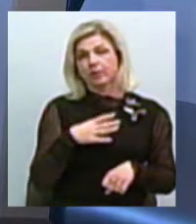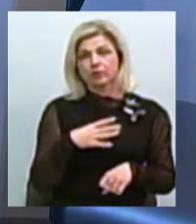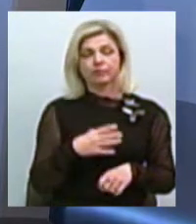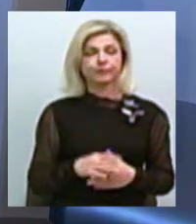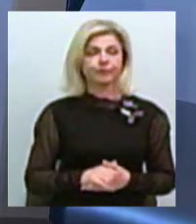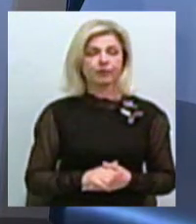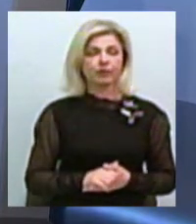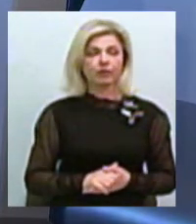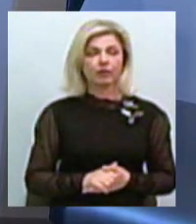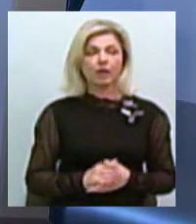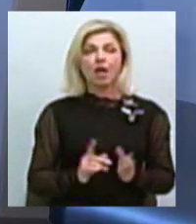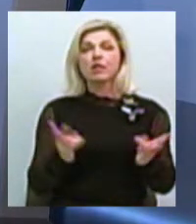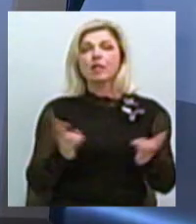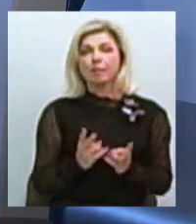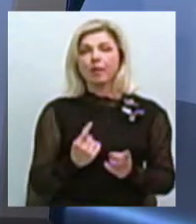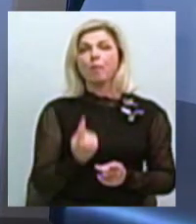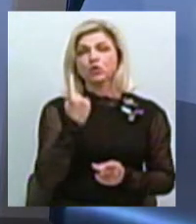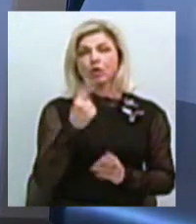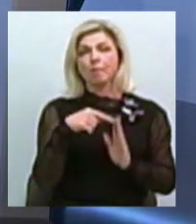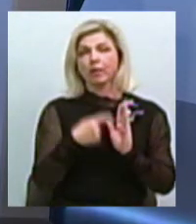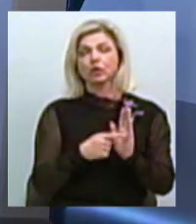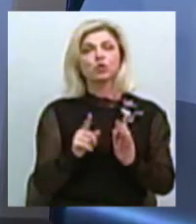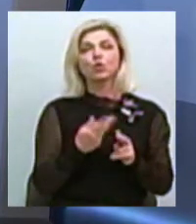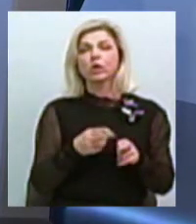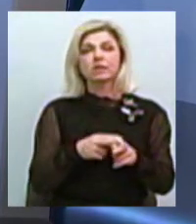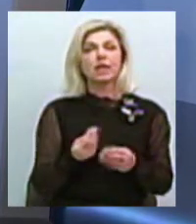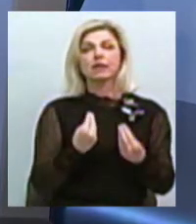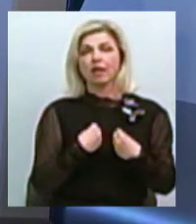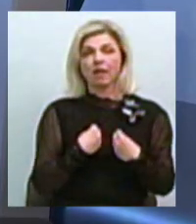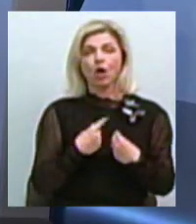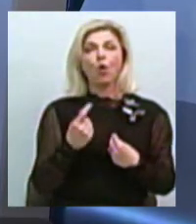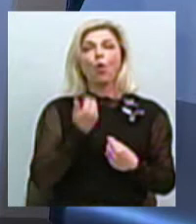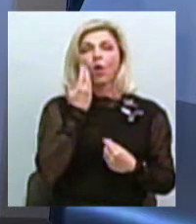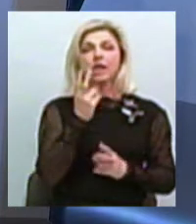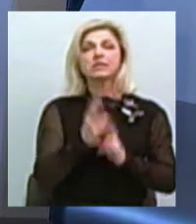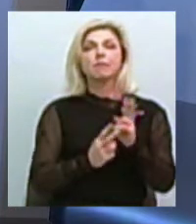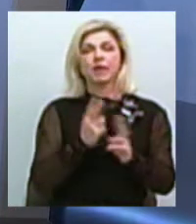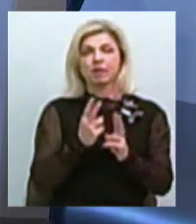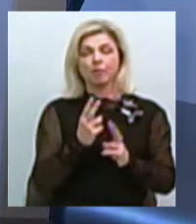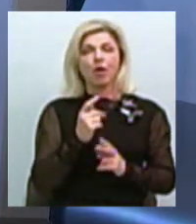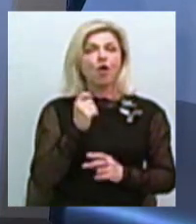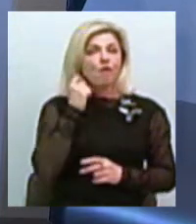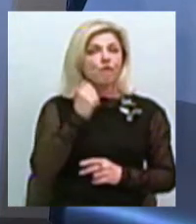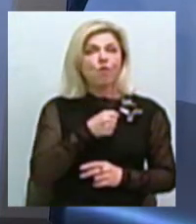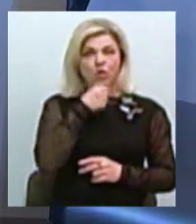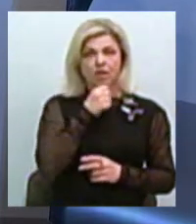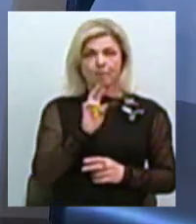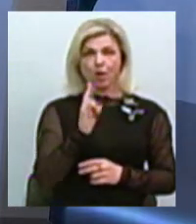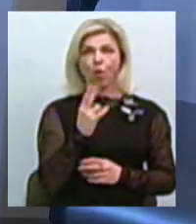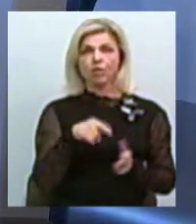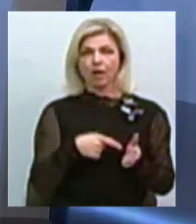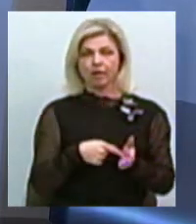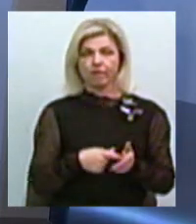необхідно спочатку задати питання? Що нам це дає, коли ми змінюємо вік Миколаєва? В чому